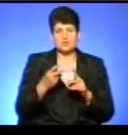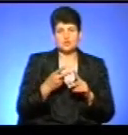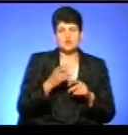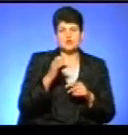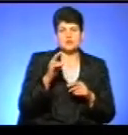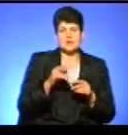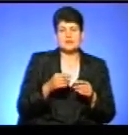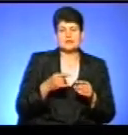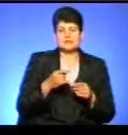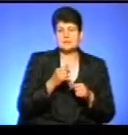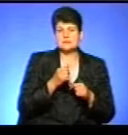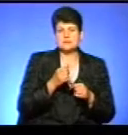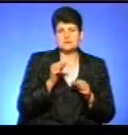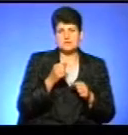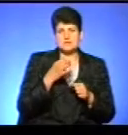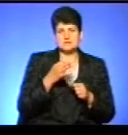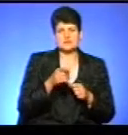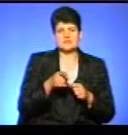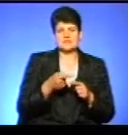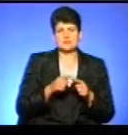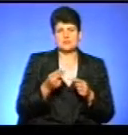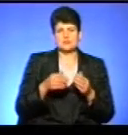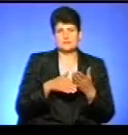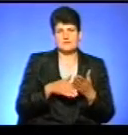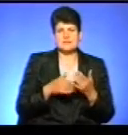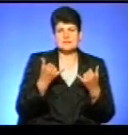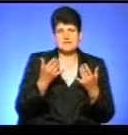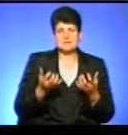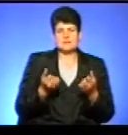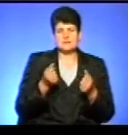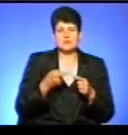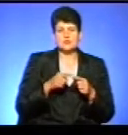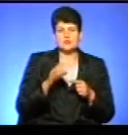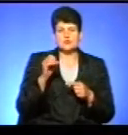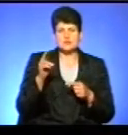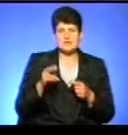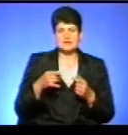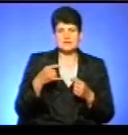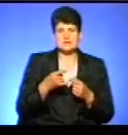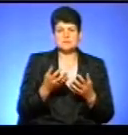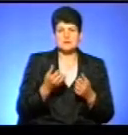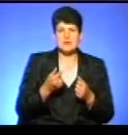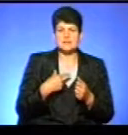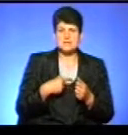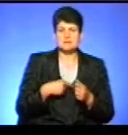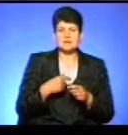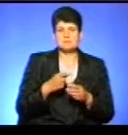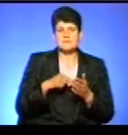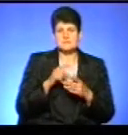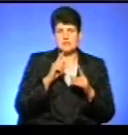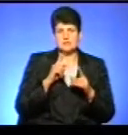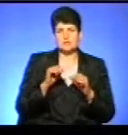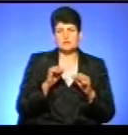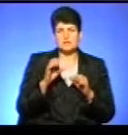таксі, не можна сказати, що воно зроблено виключно за коштом меценатів, тому що зараз утримання цього соціального таксі бере на себе частково міська рада, зокрема